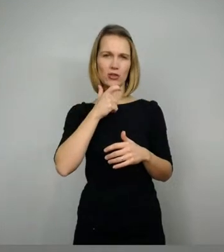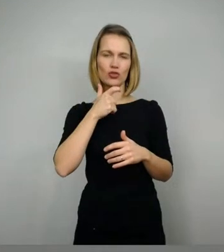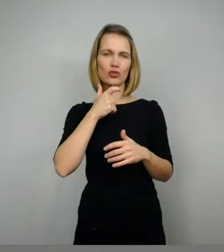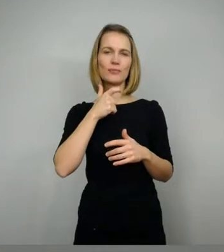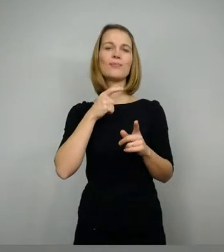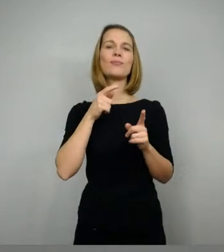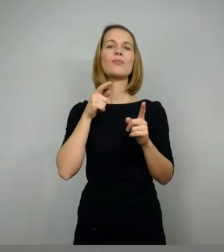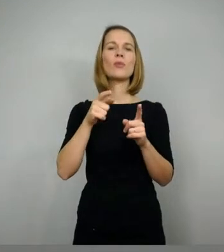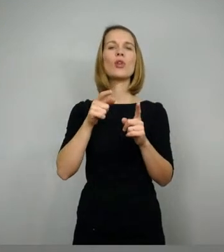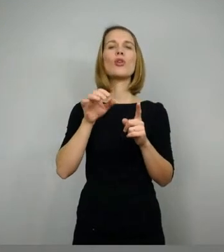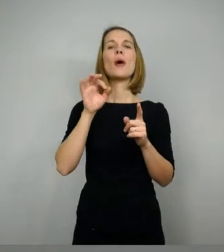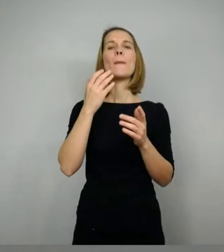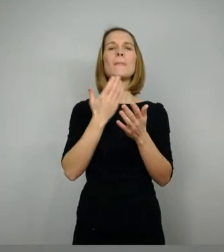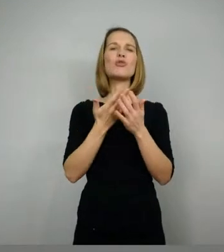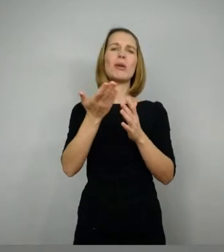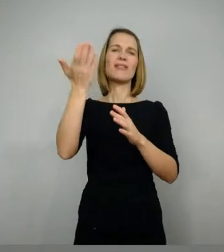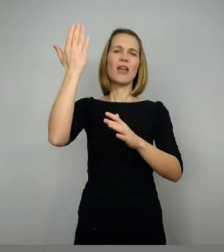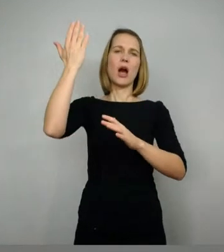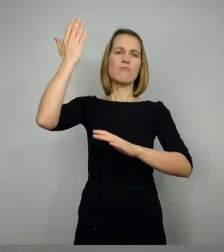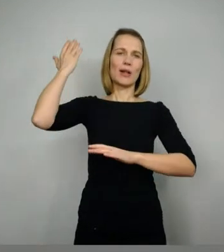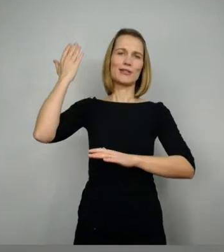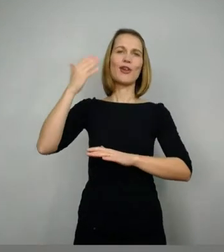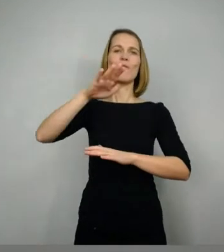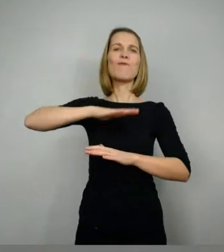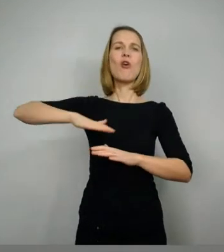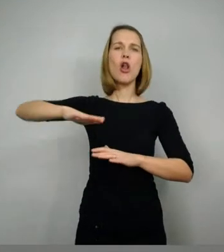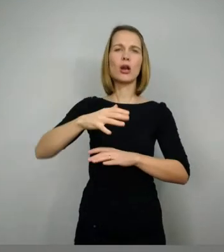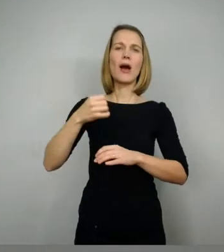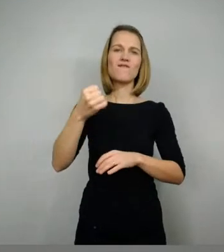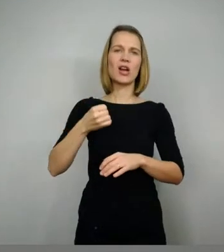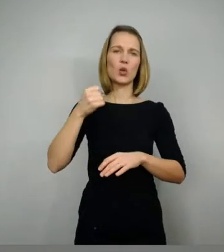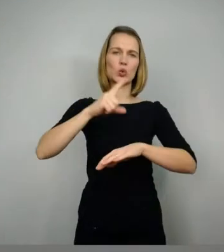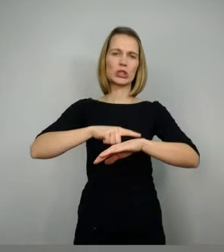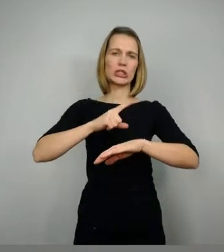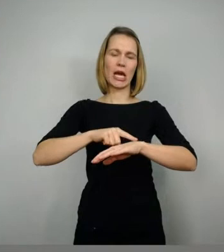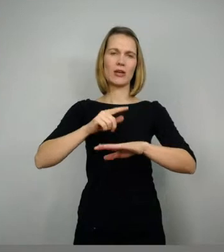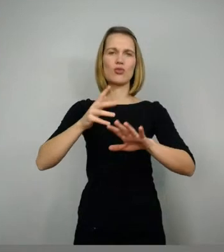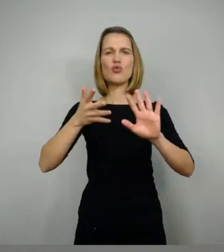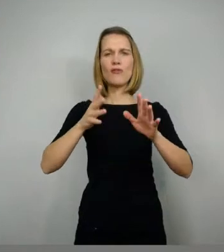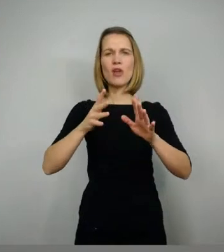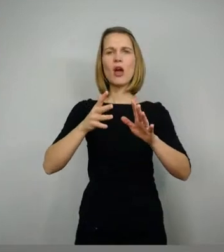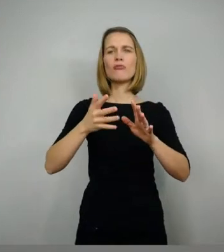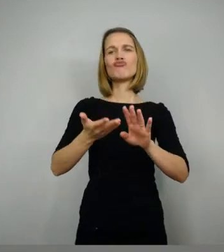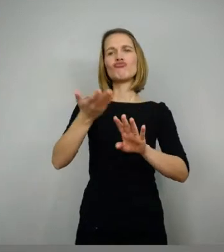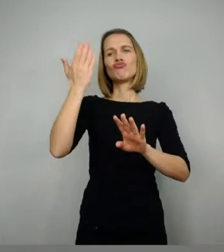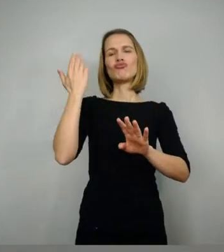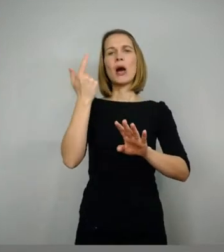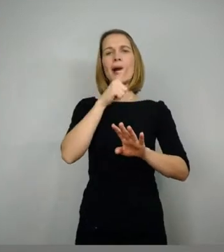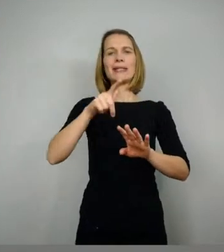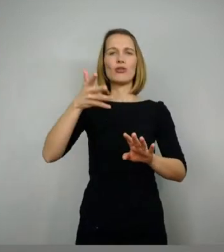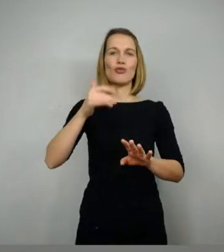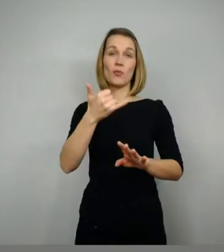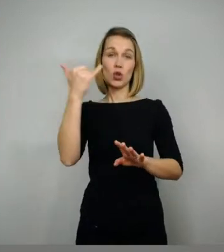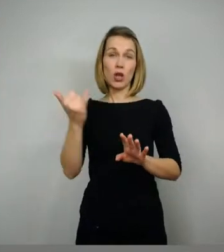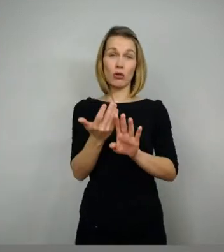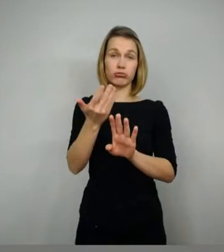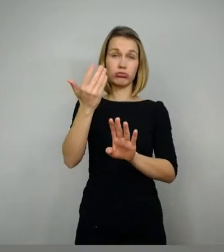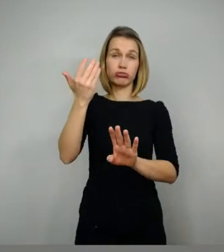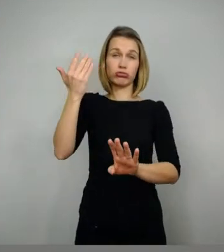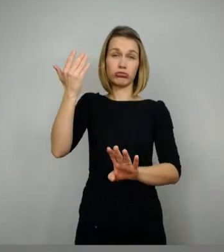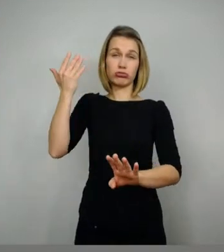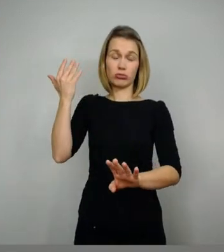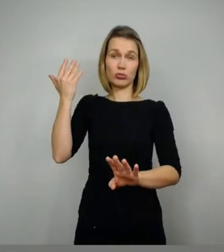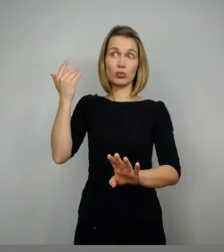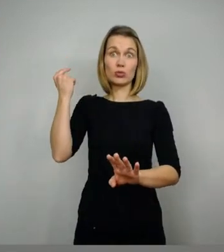Völkerwanderungszeit. Also vor circa 1500 Jahren. Und vieles von dem, was in Helden eben erzählt